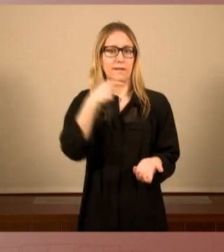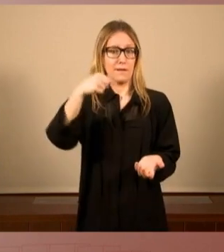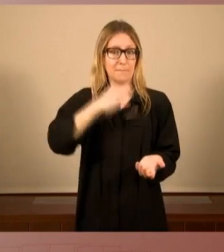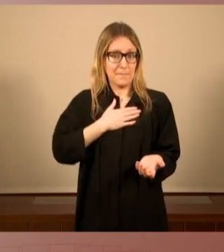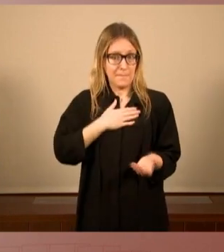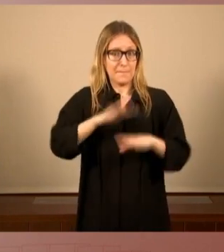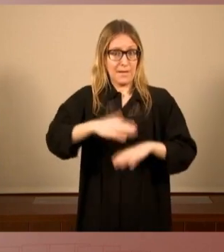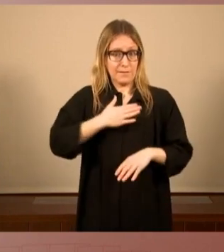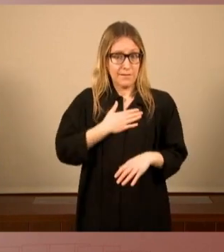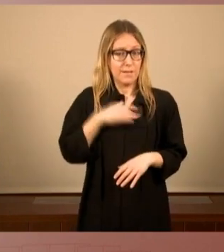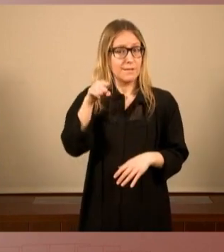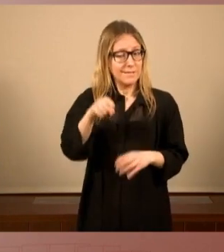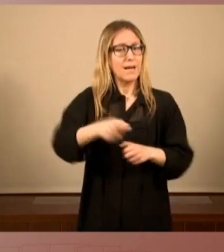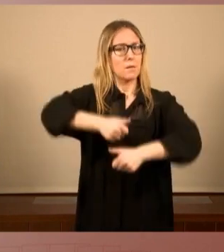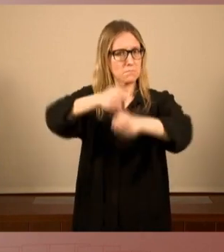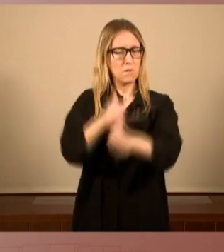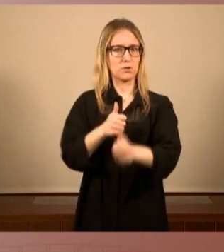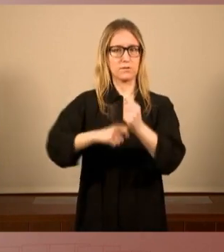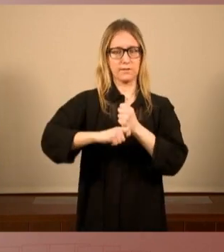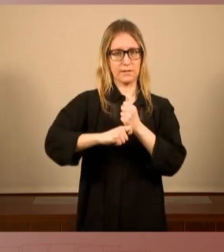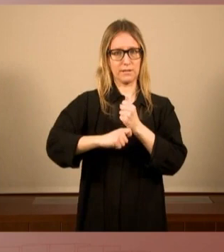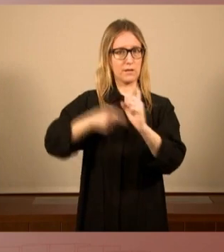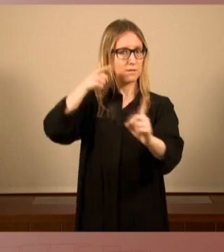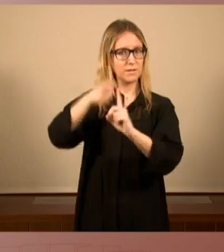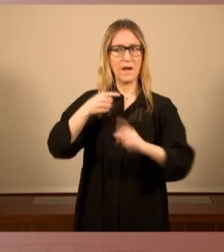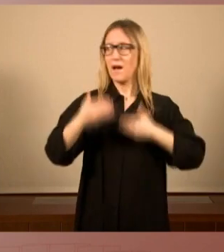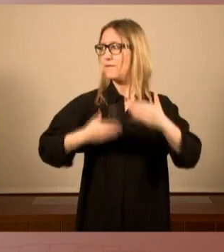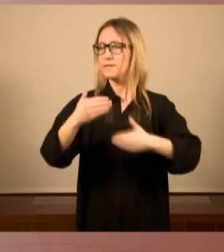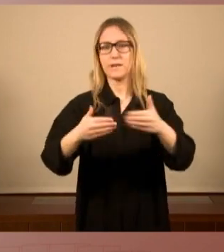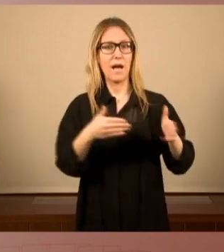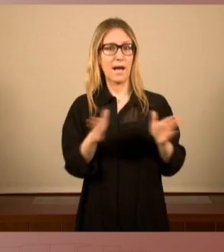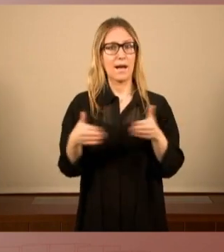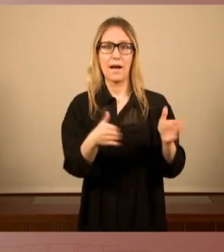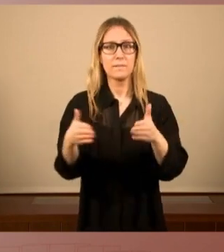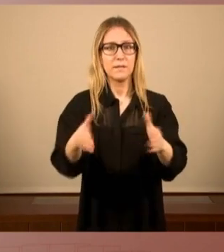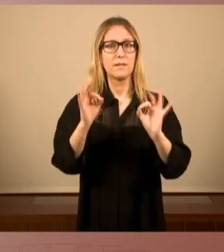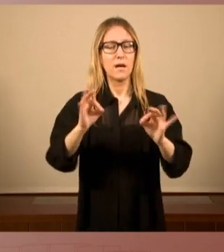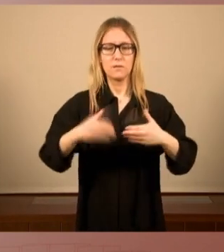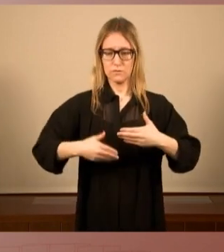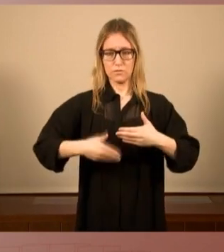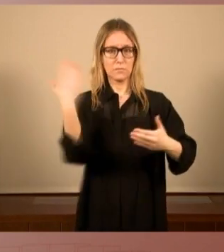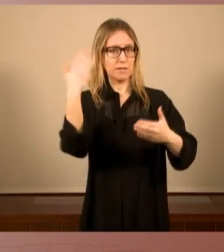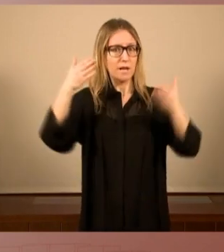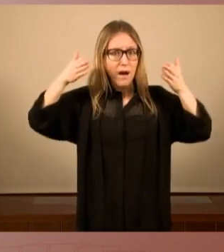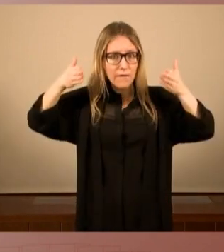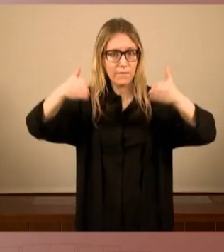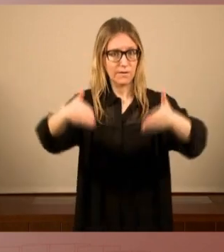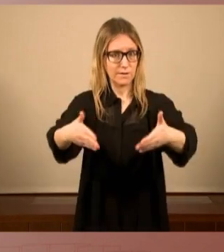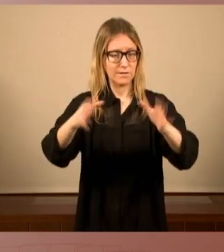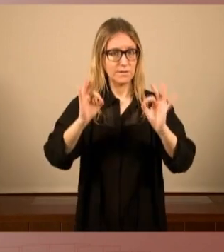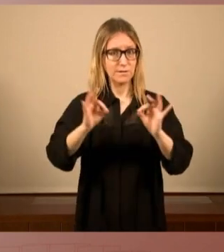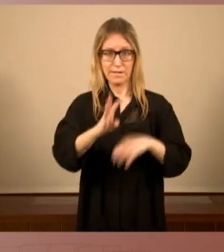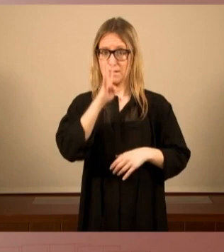aposta estratègica per avançar cap a aquest camí que comença ben enfocat una